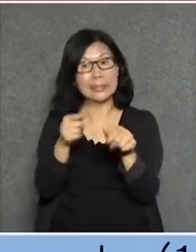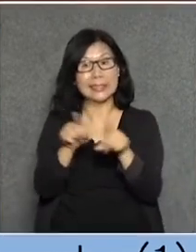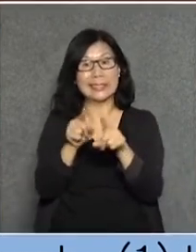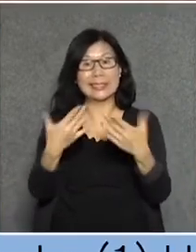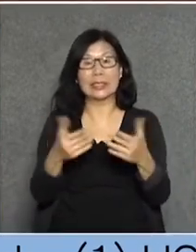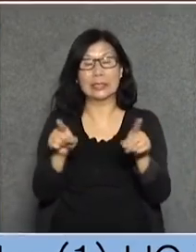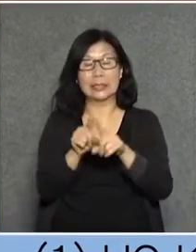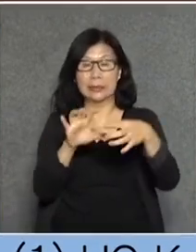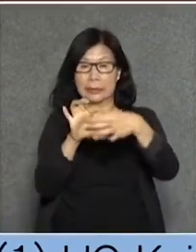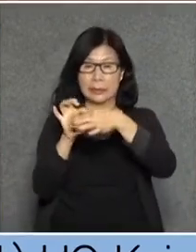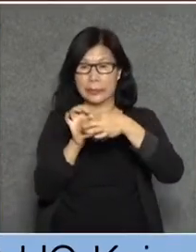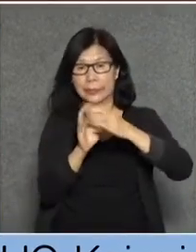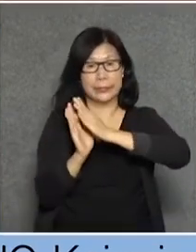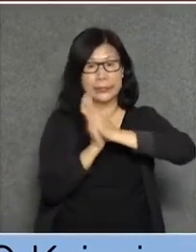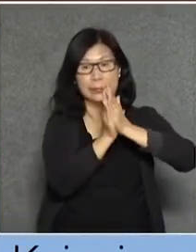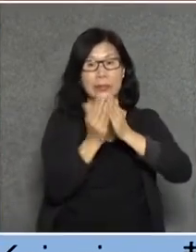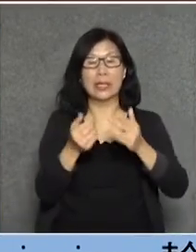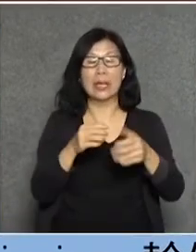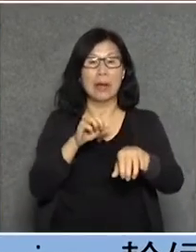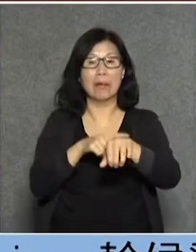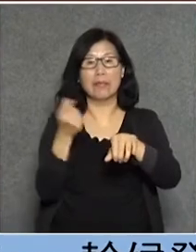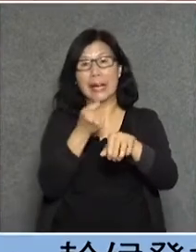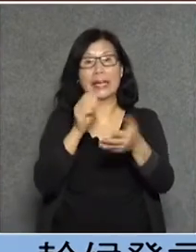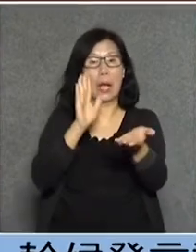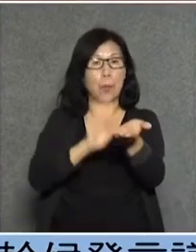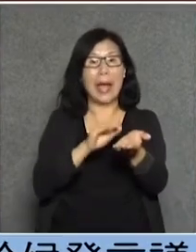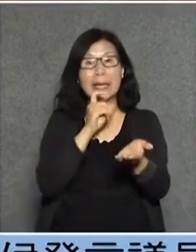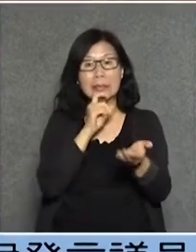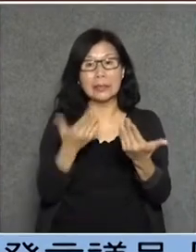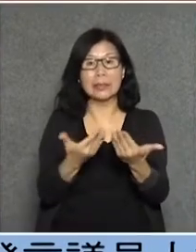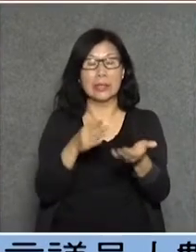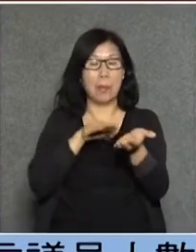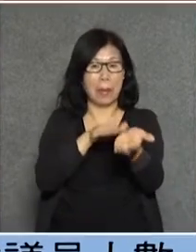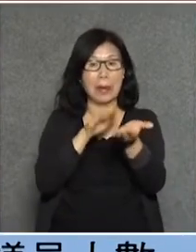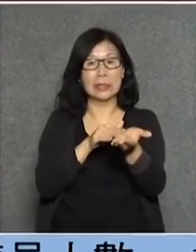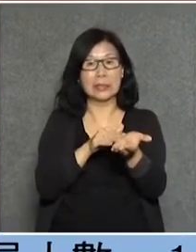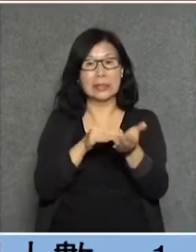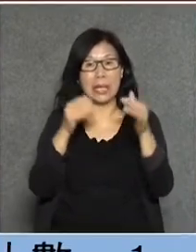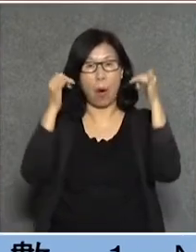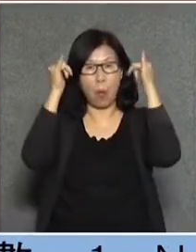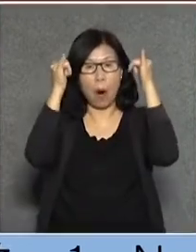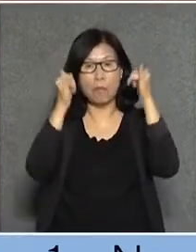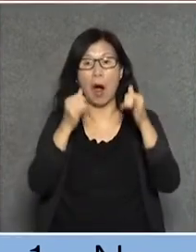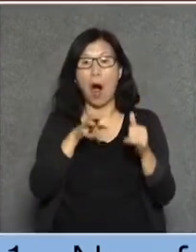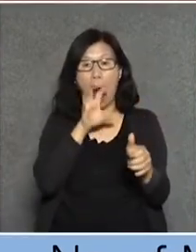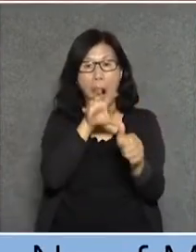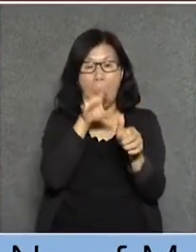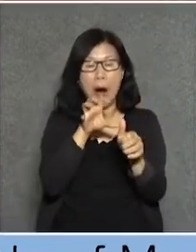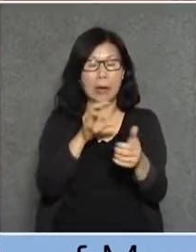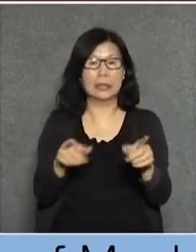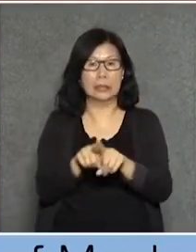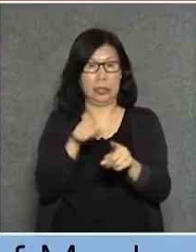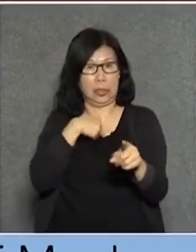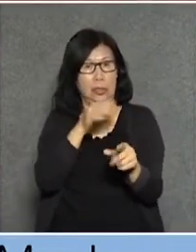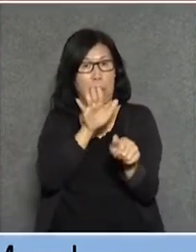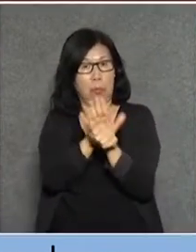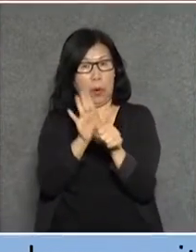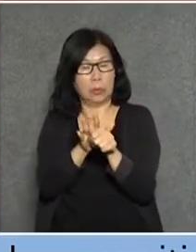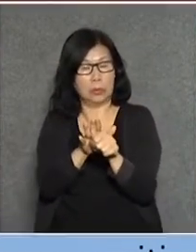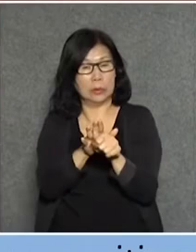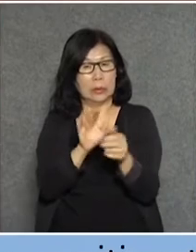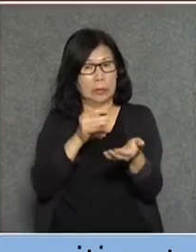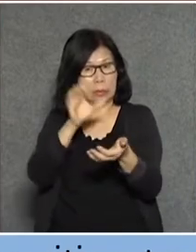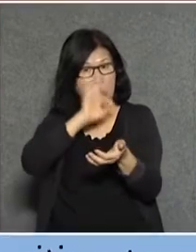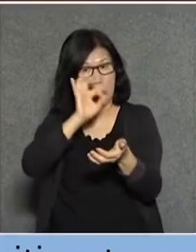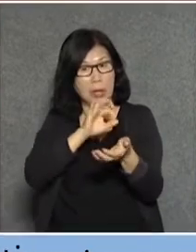跟牠相處得好如果牠突然有病你要醫治牠如果牠然失去了常性咬牠的時候你要做事好了